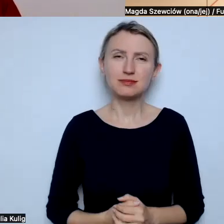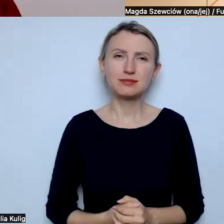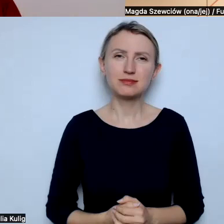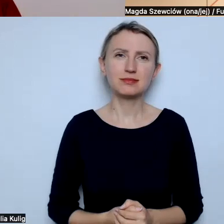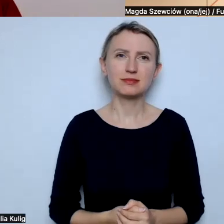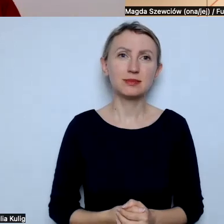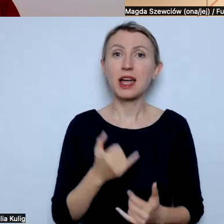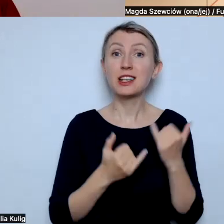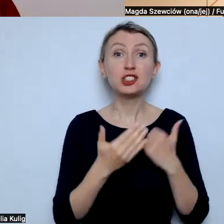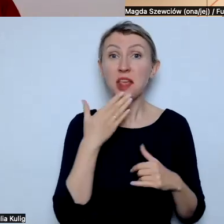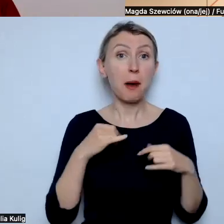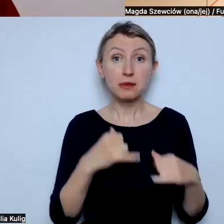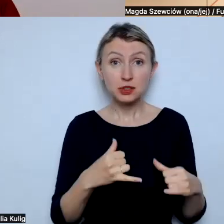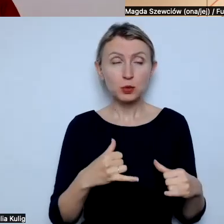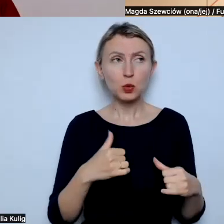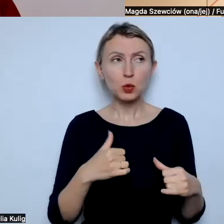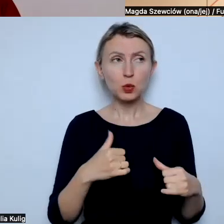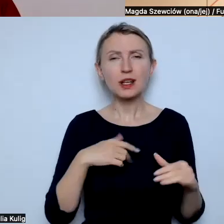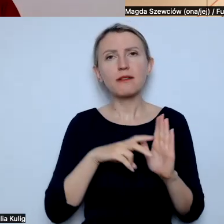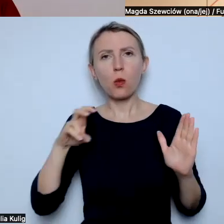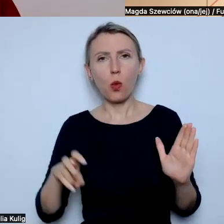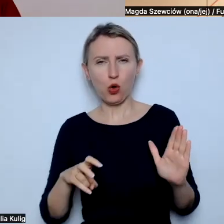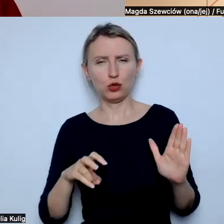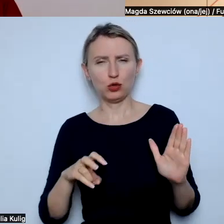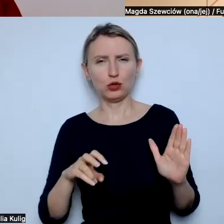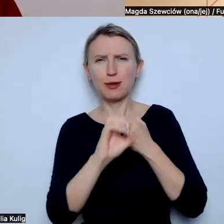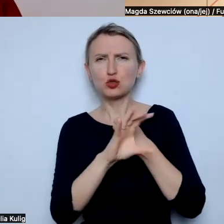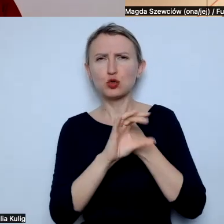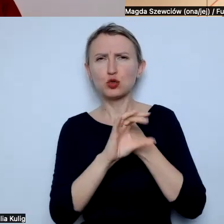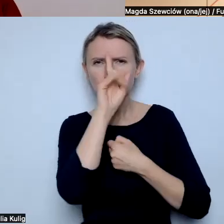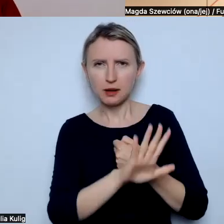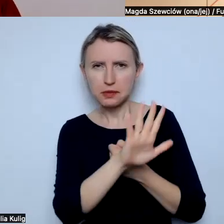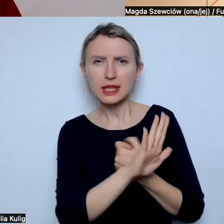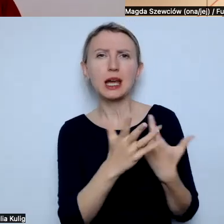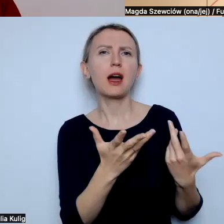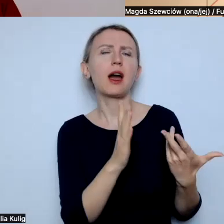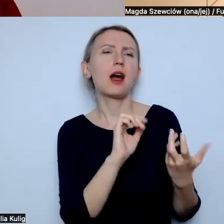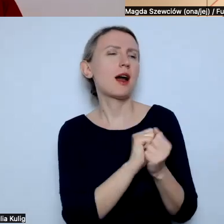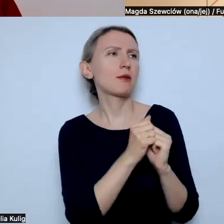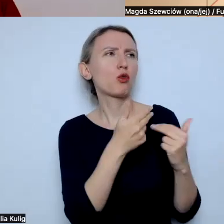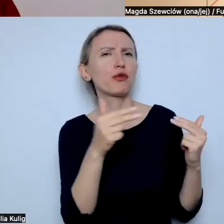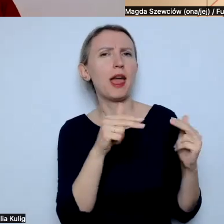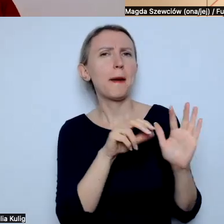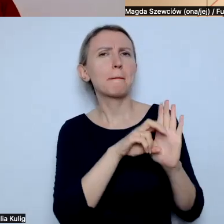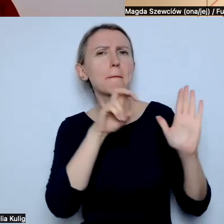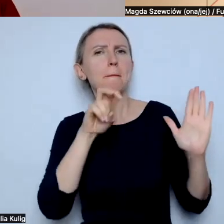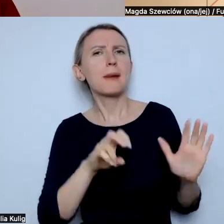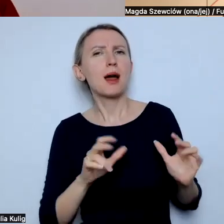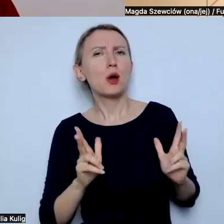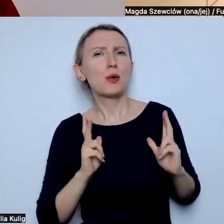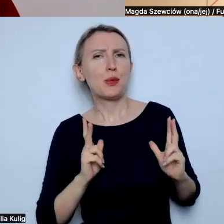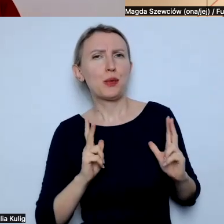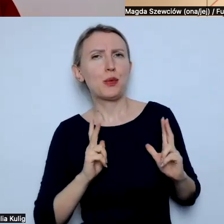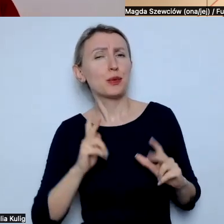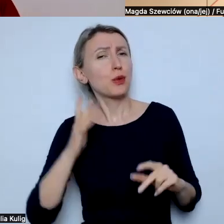się wyłączam albo w ogóle z sociali, albo z tematu na chwilę, więc miejmy to z tyłu